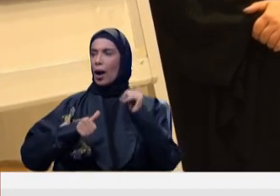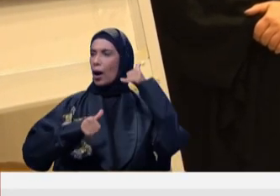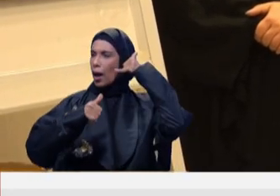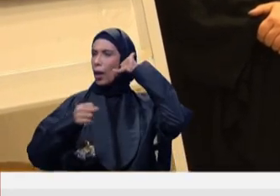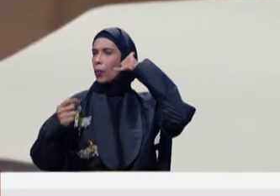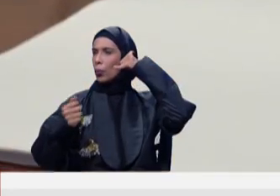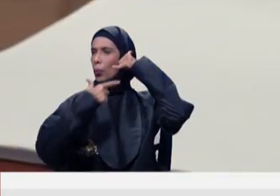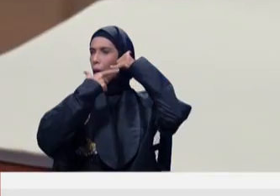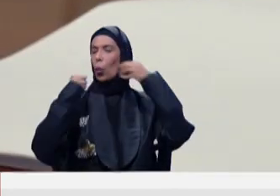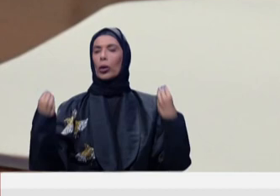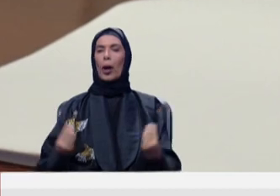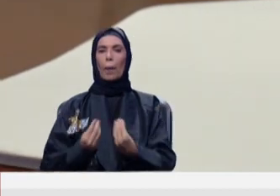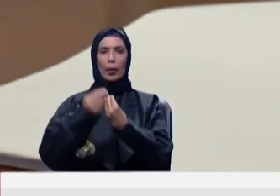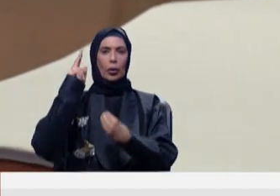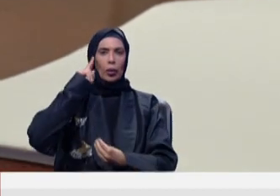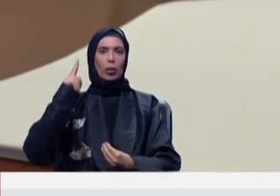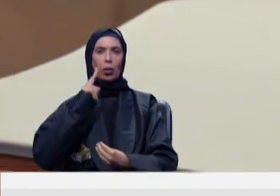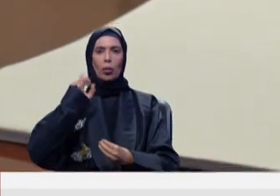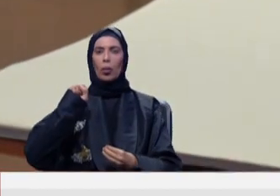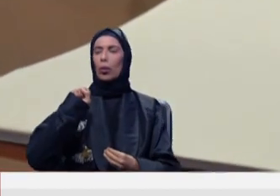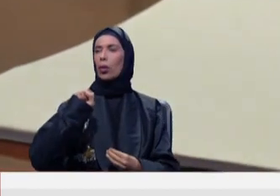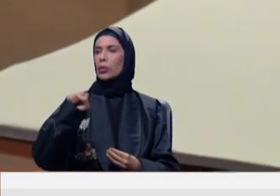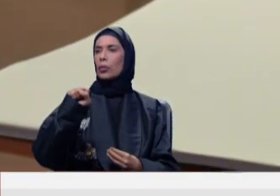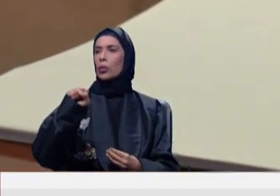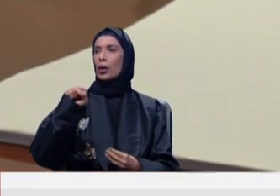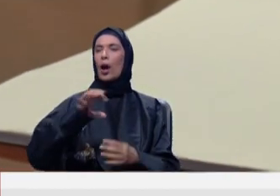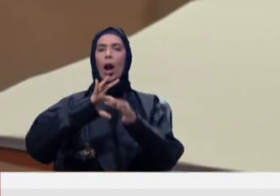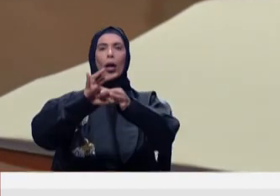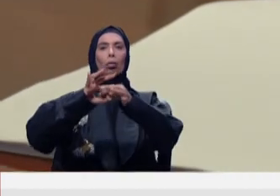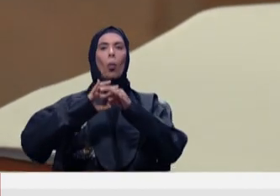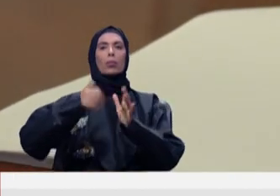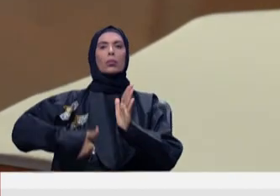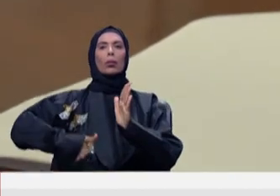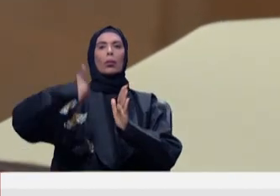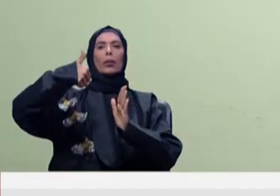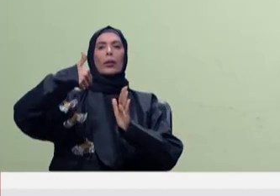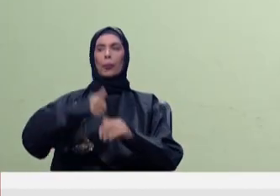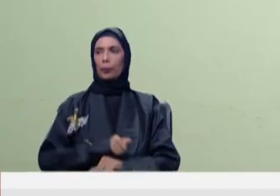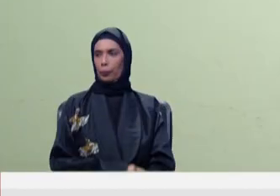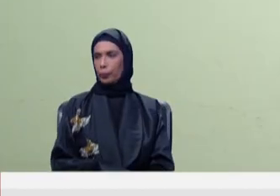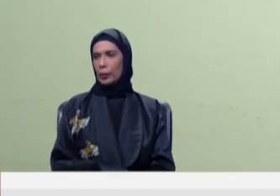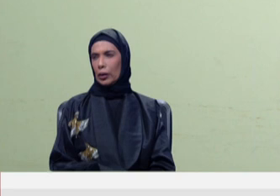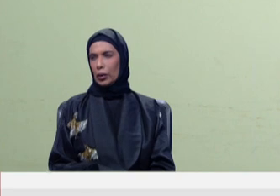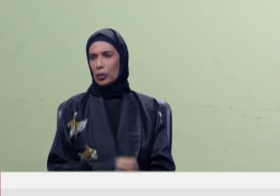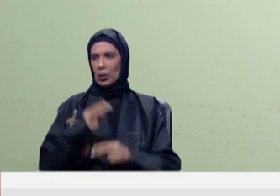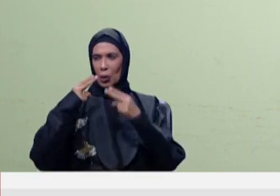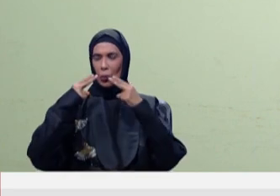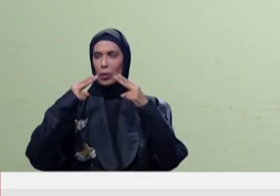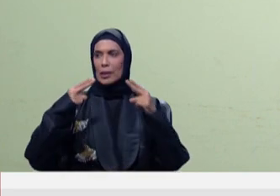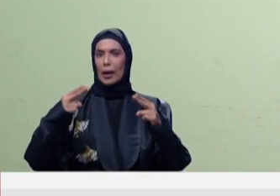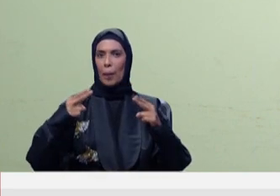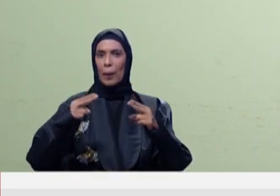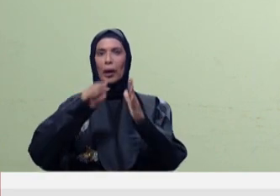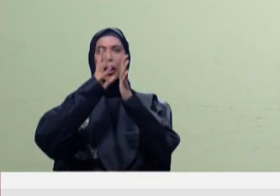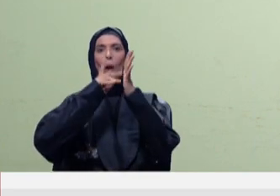مع فئة الصم والبكم بشكل يسمح بالتواصل الفعال عندما شاهدت في وسائل التواصل